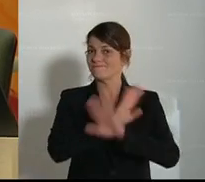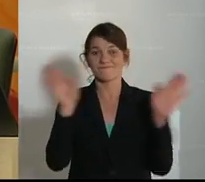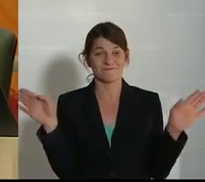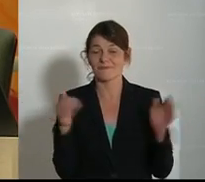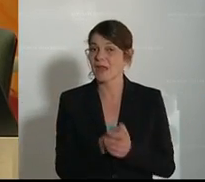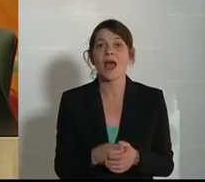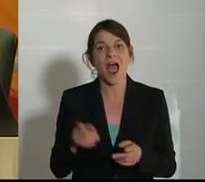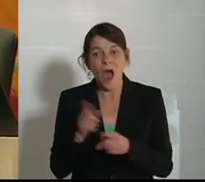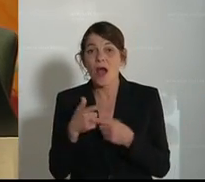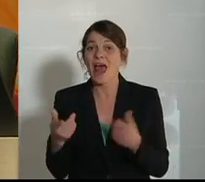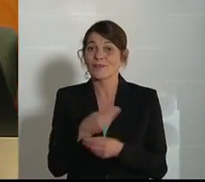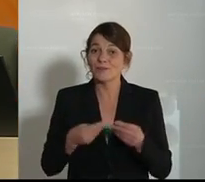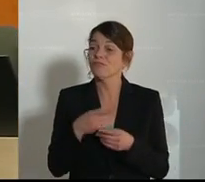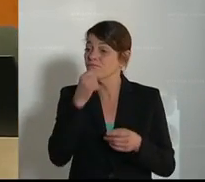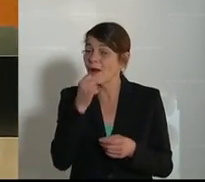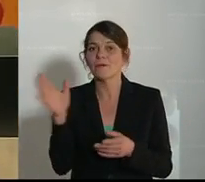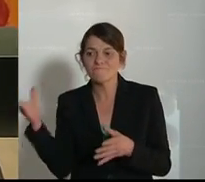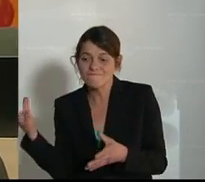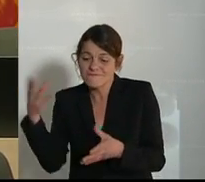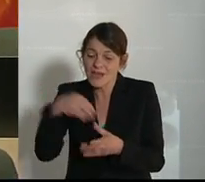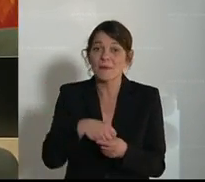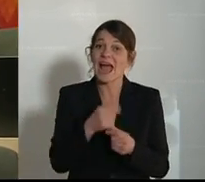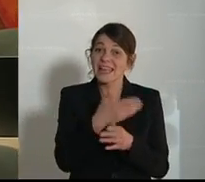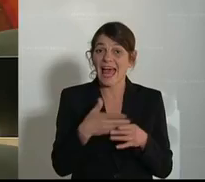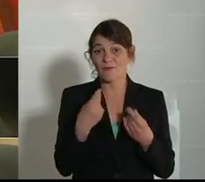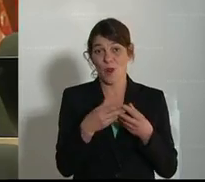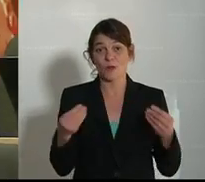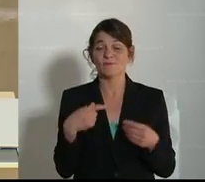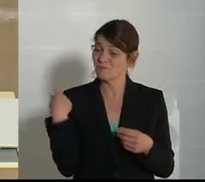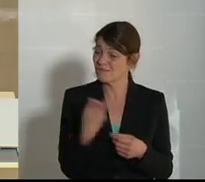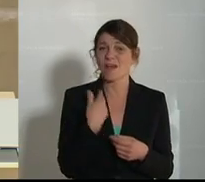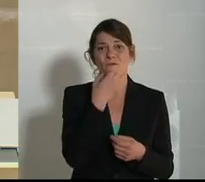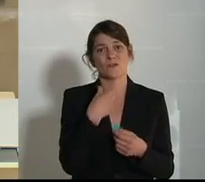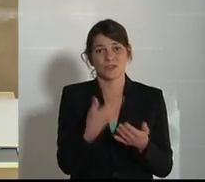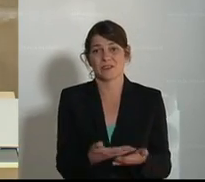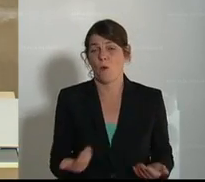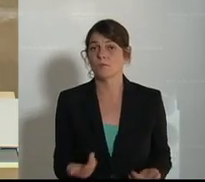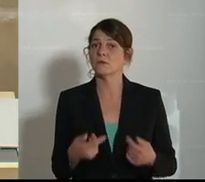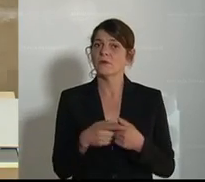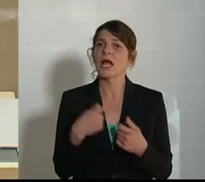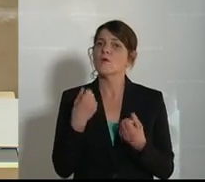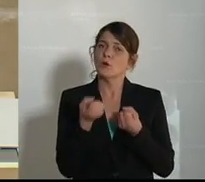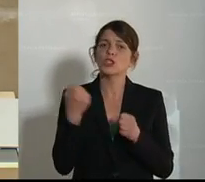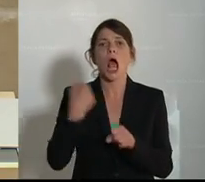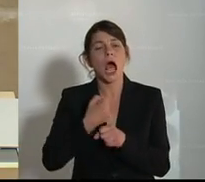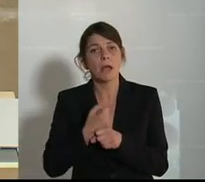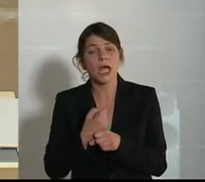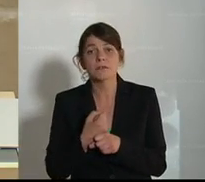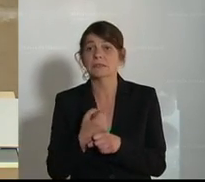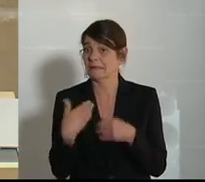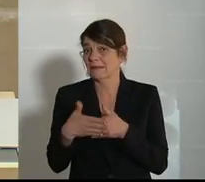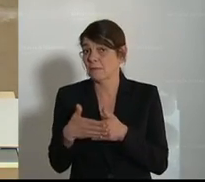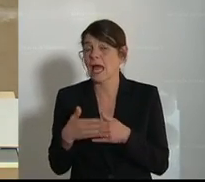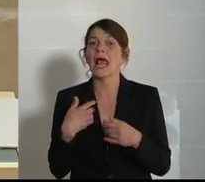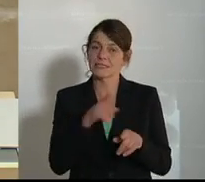Landwirtschaft mitnimmt, als Teil einer Lösung, wo wir alle hinwollen, die wir neben unserer politischen Tätigkeit auch